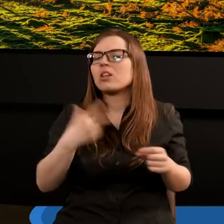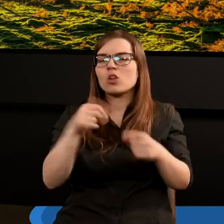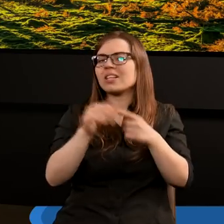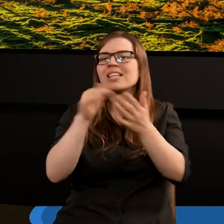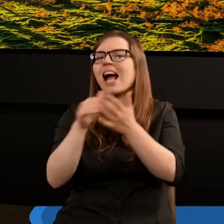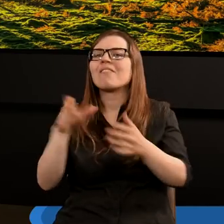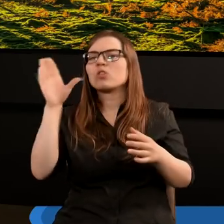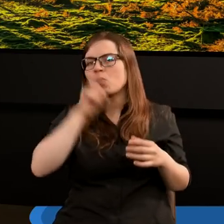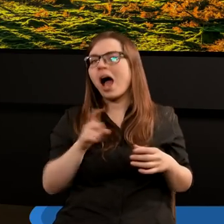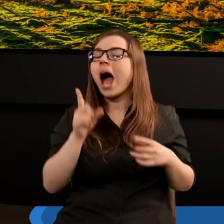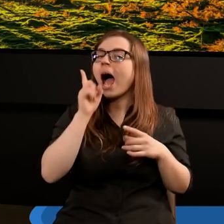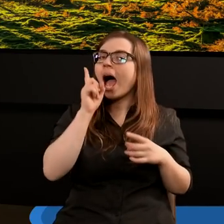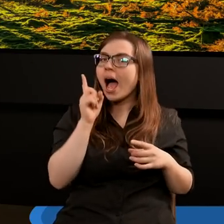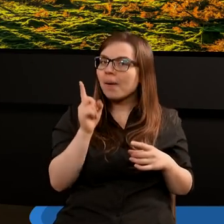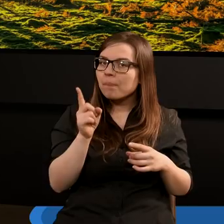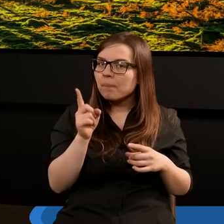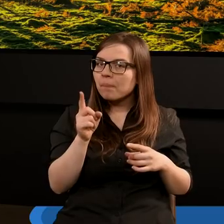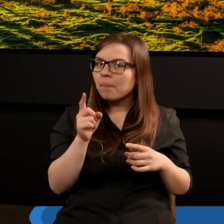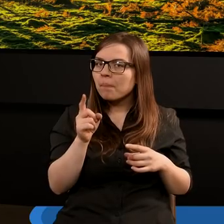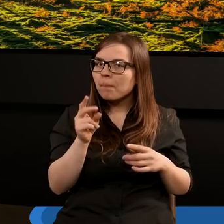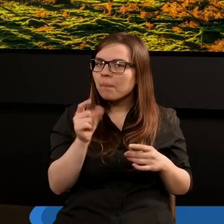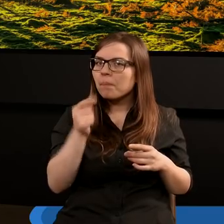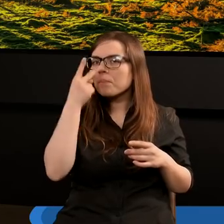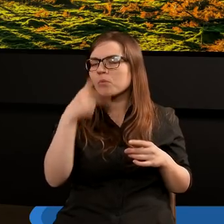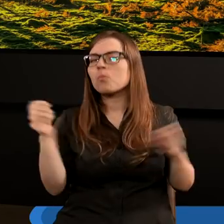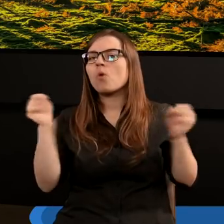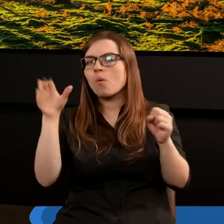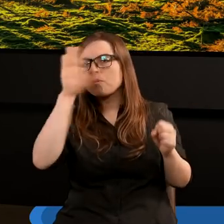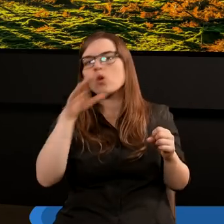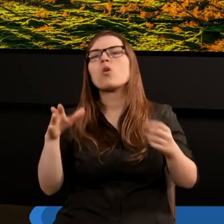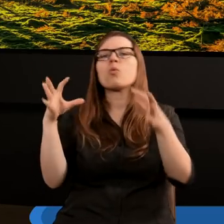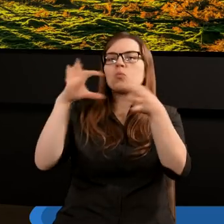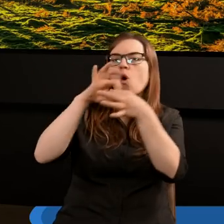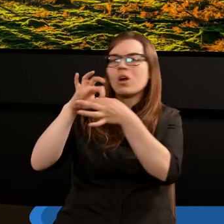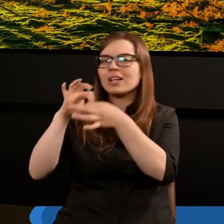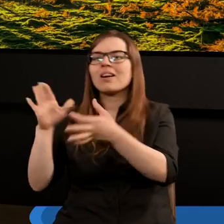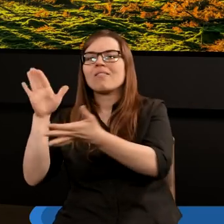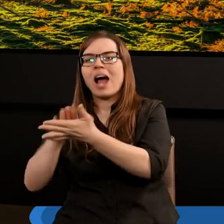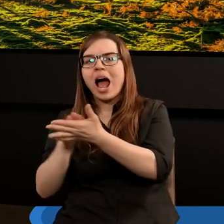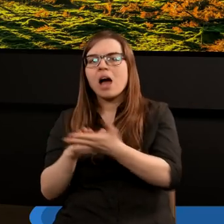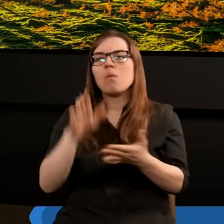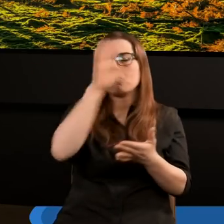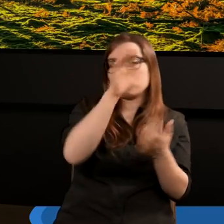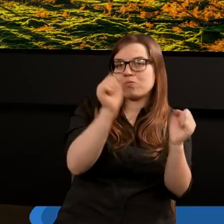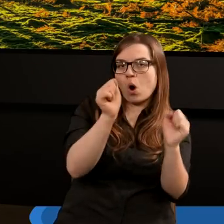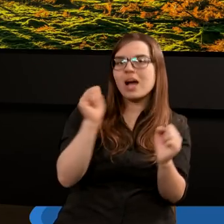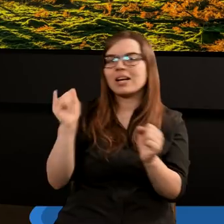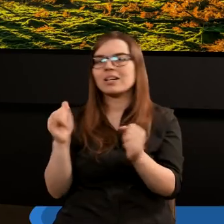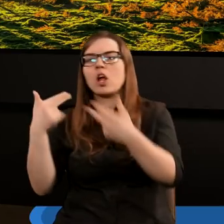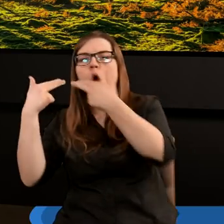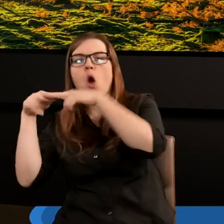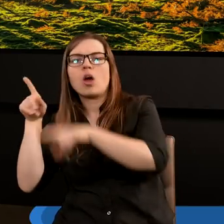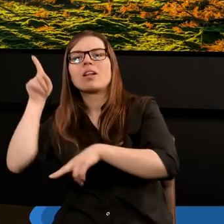nienawiść do zła. Ale popatrzcie, że ta bojaźń Boża łączy się również z chwałą. Bójcie się Boga i